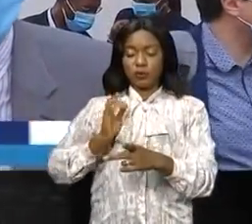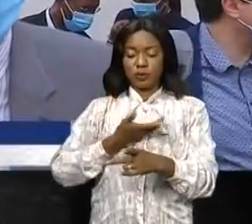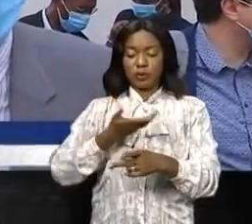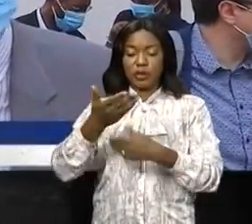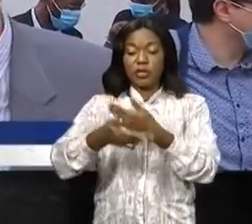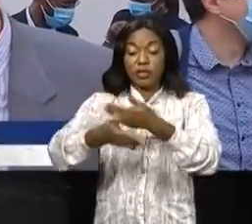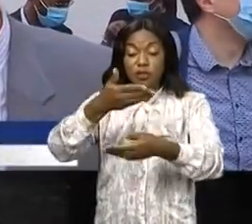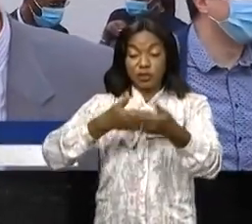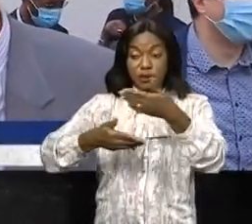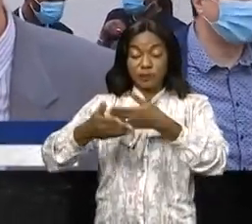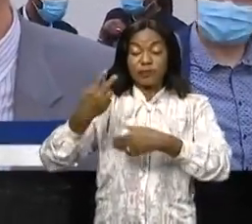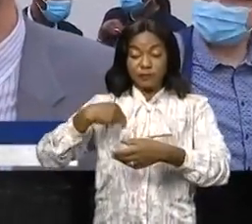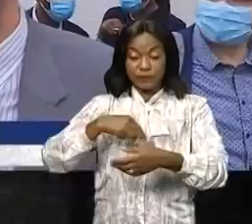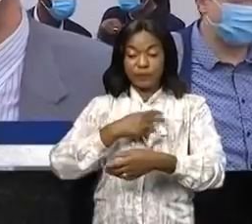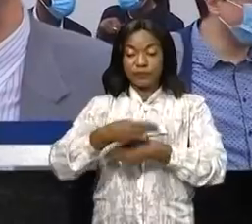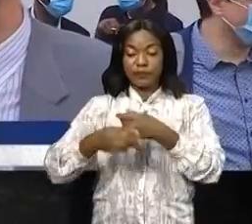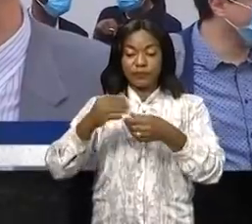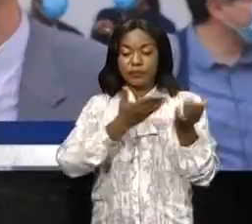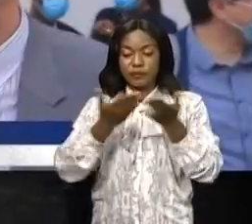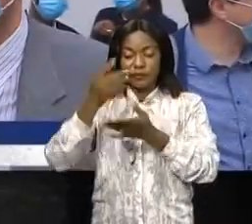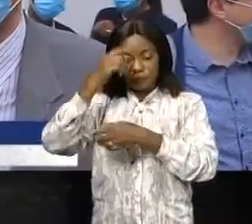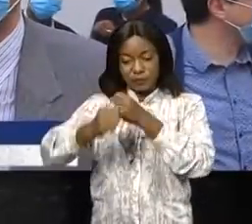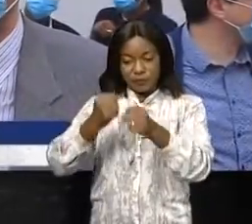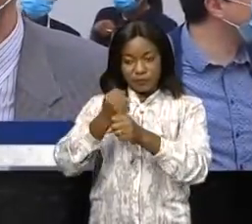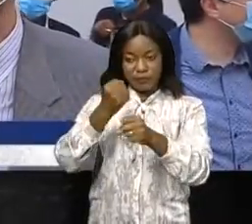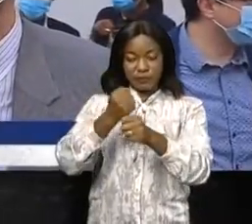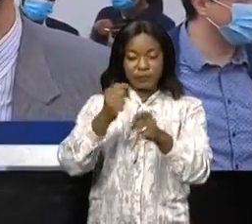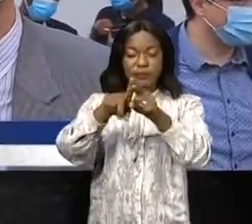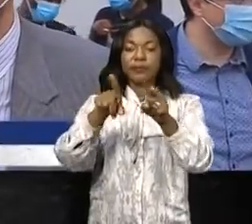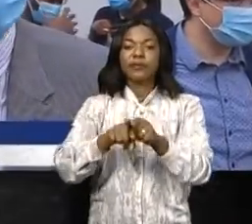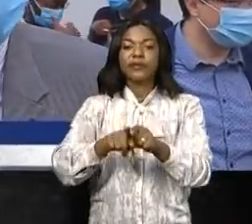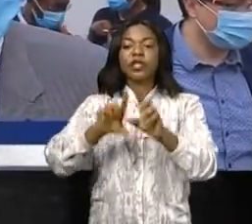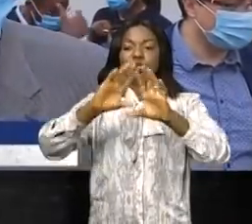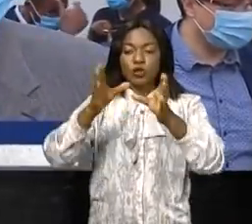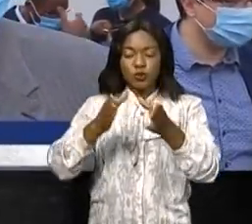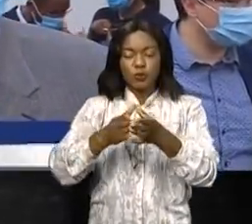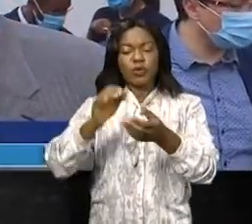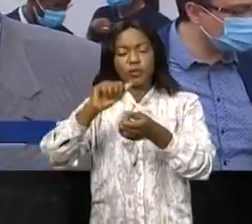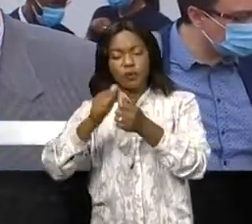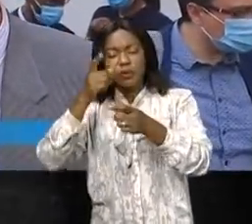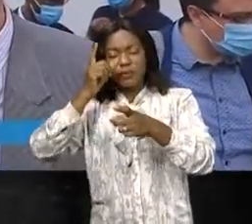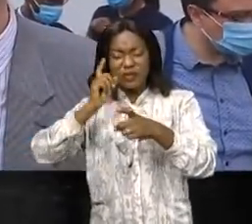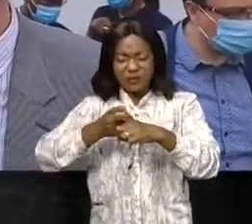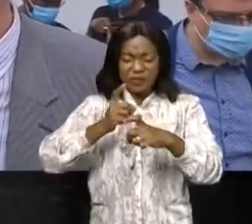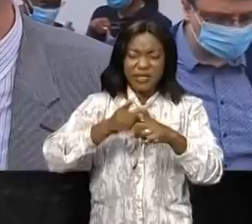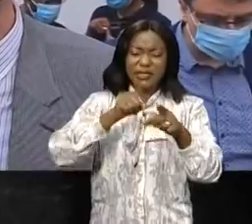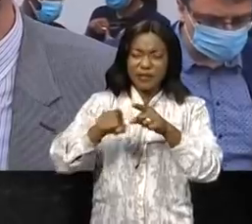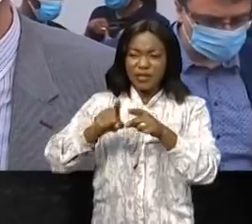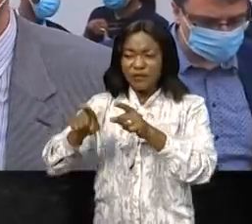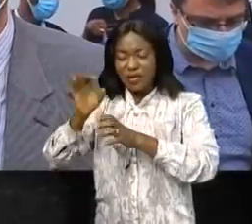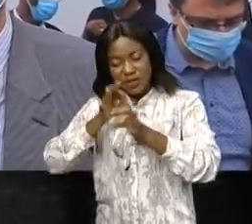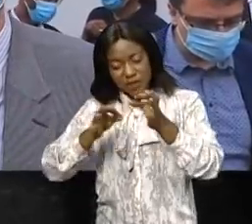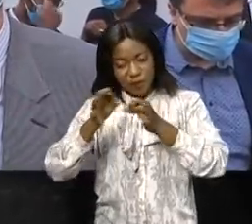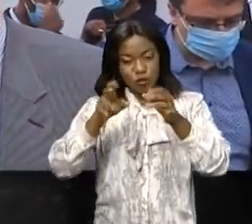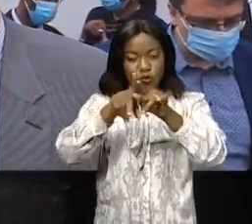le fonctionnement de l'inspection générale et bien évidemment tous ses défis pour remplir ses missions